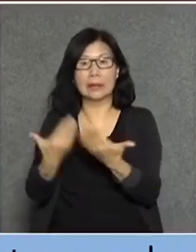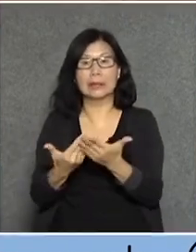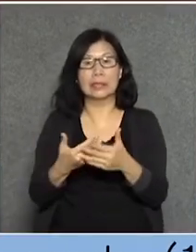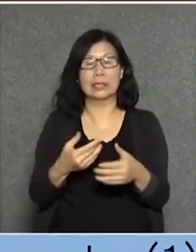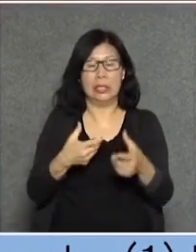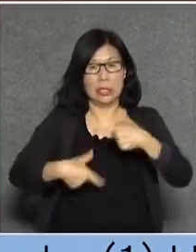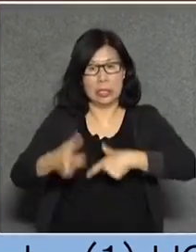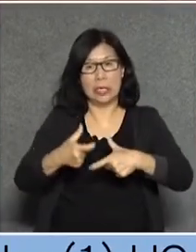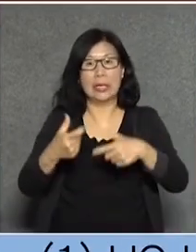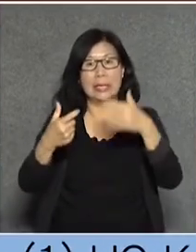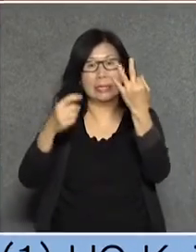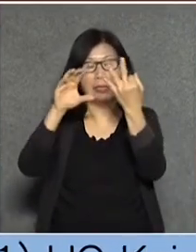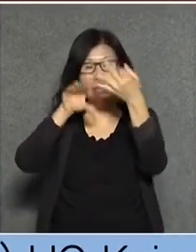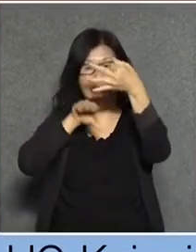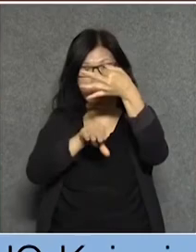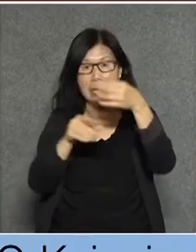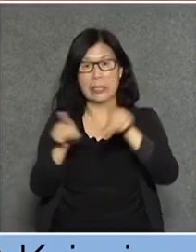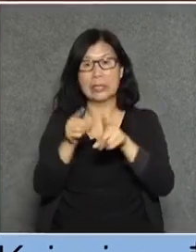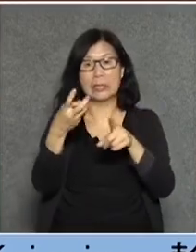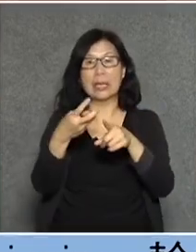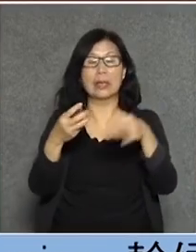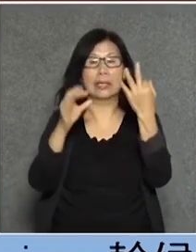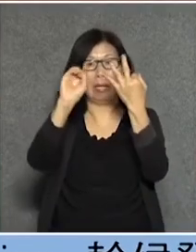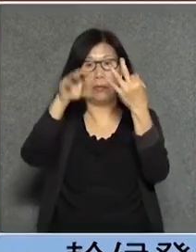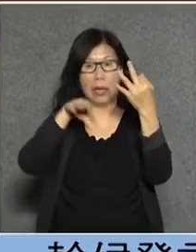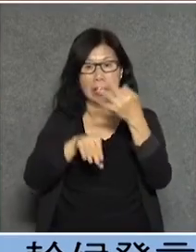十億不要多廣告大橋理會自己的事謝謝